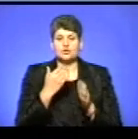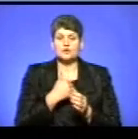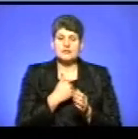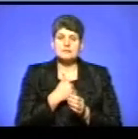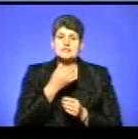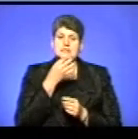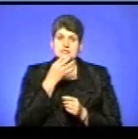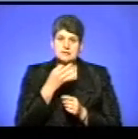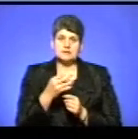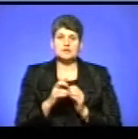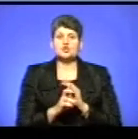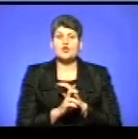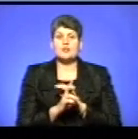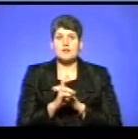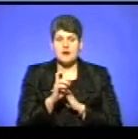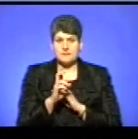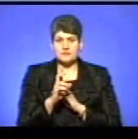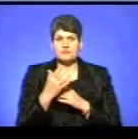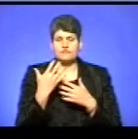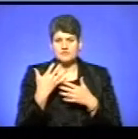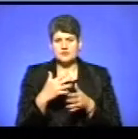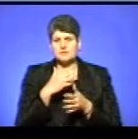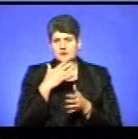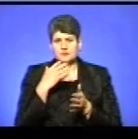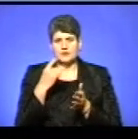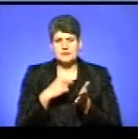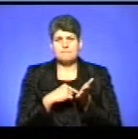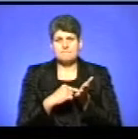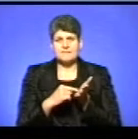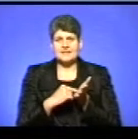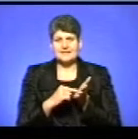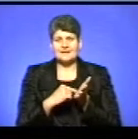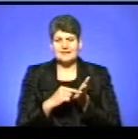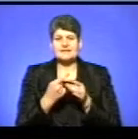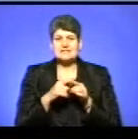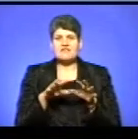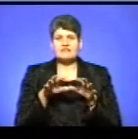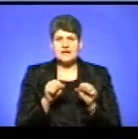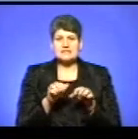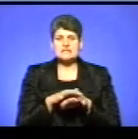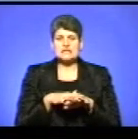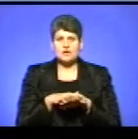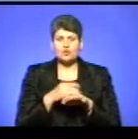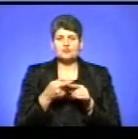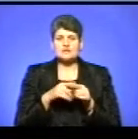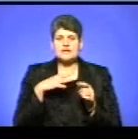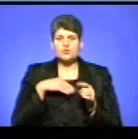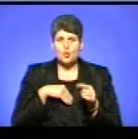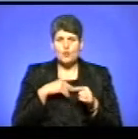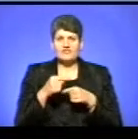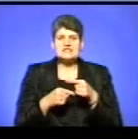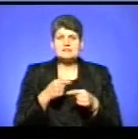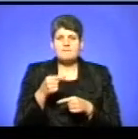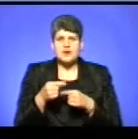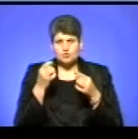сказати, що лаври вже не раз підкреслювалися, це власність народу, це духовна спадщина і культурна